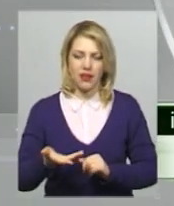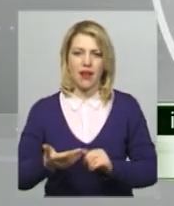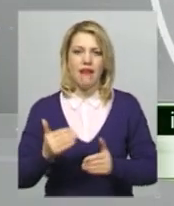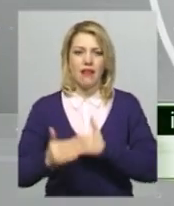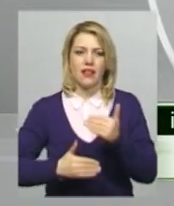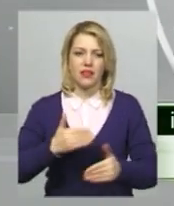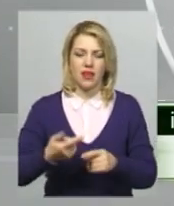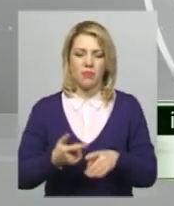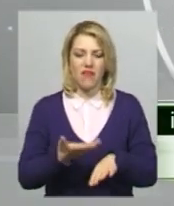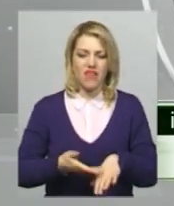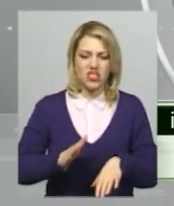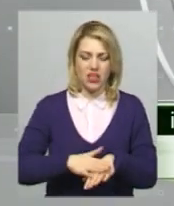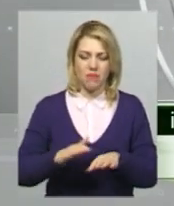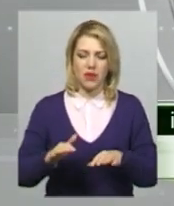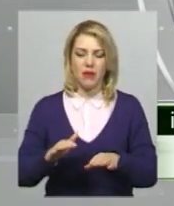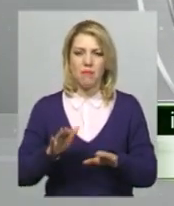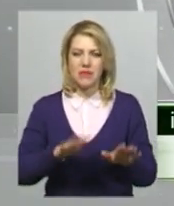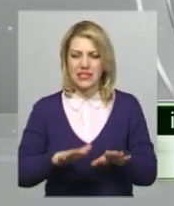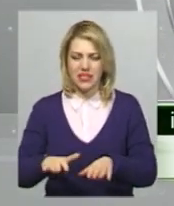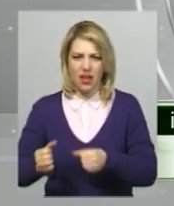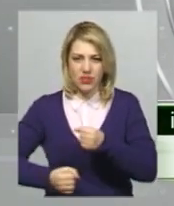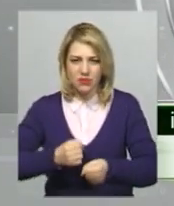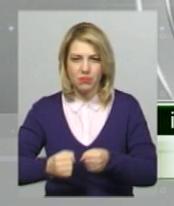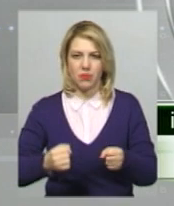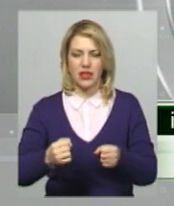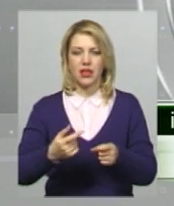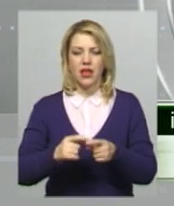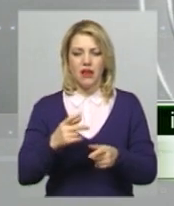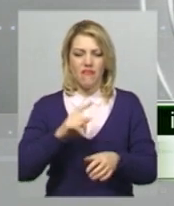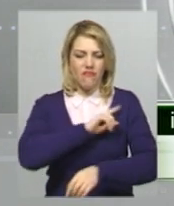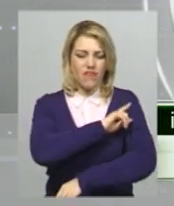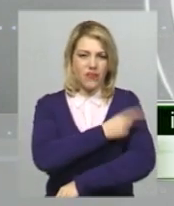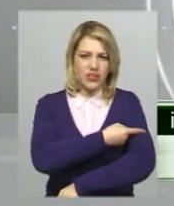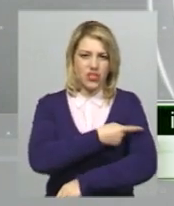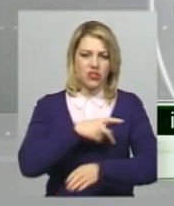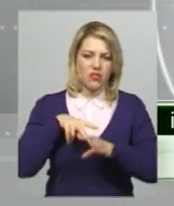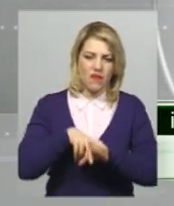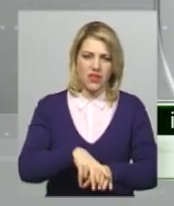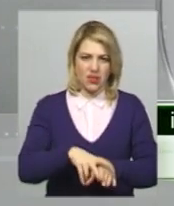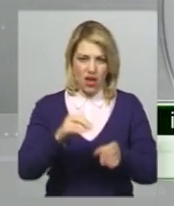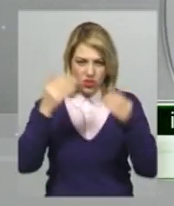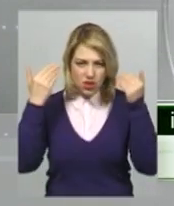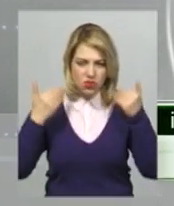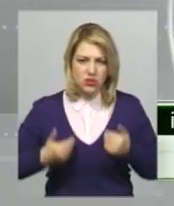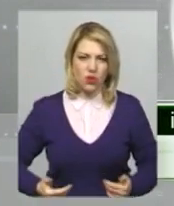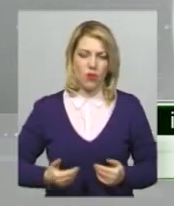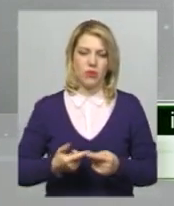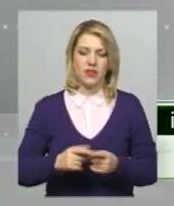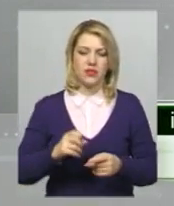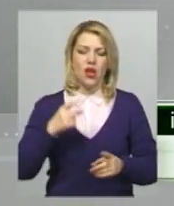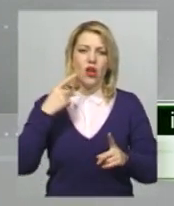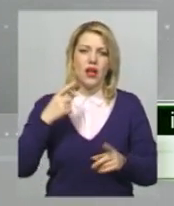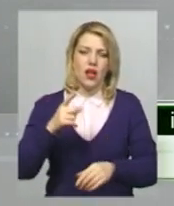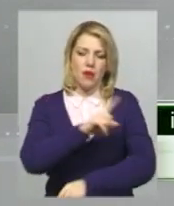є важким фізичним навантаженням на особистість. Разом, в подальшому, надання медичної допомоги